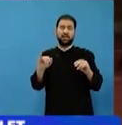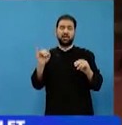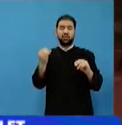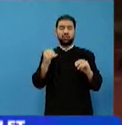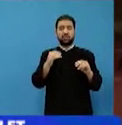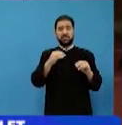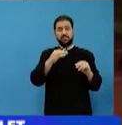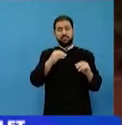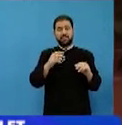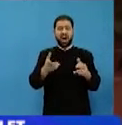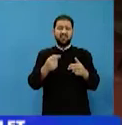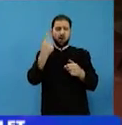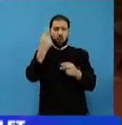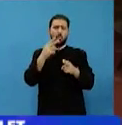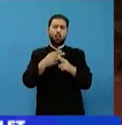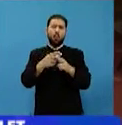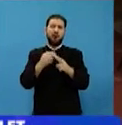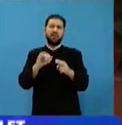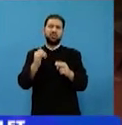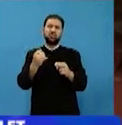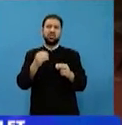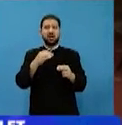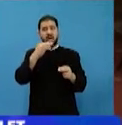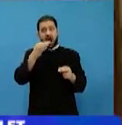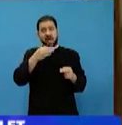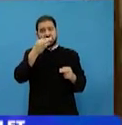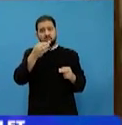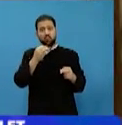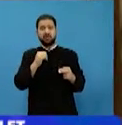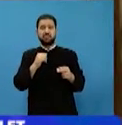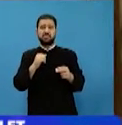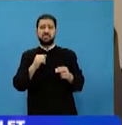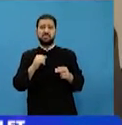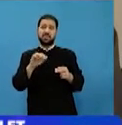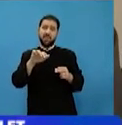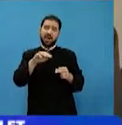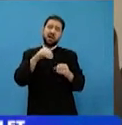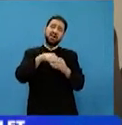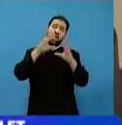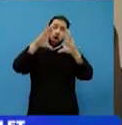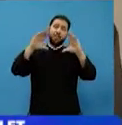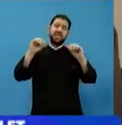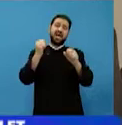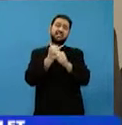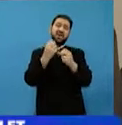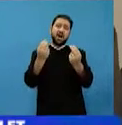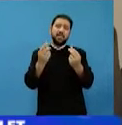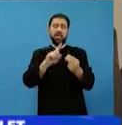aici în Grecia, dar nu voi părăsi Grecia din niciun caz și o voi sfârși în Sfântul Munte. Și l-am întrebat, Părinte,